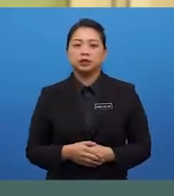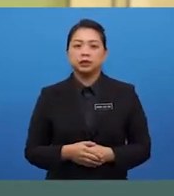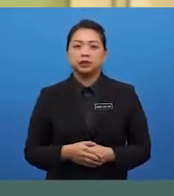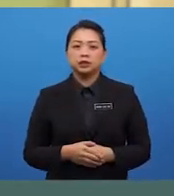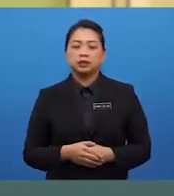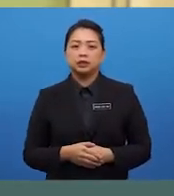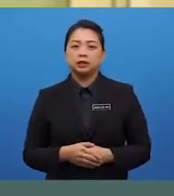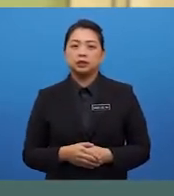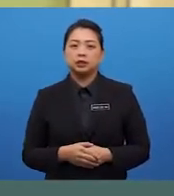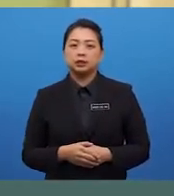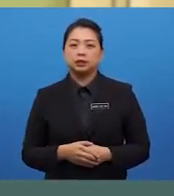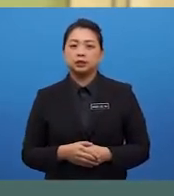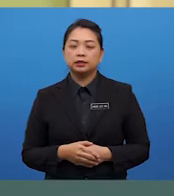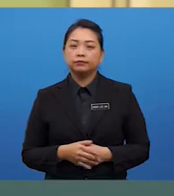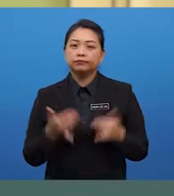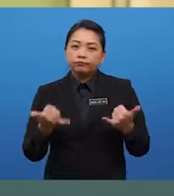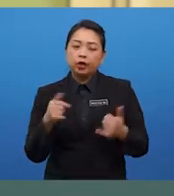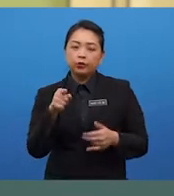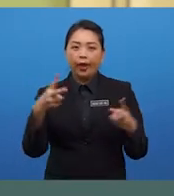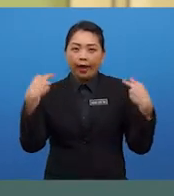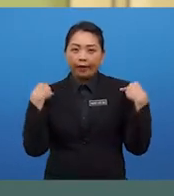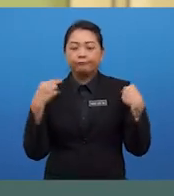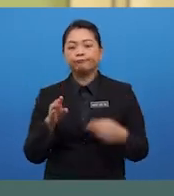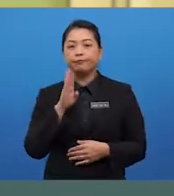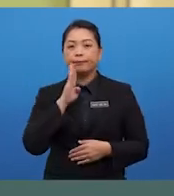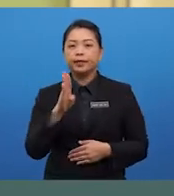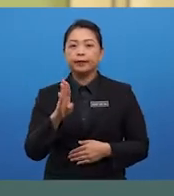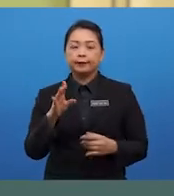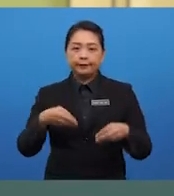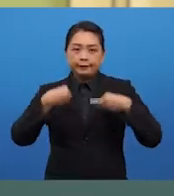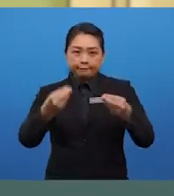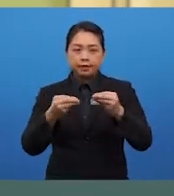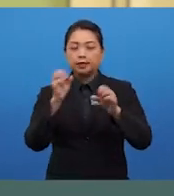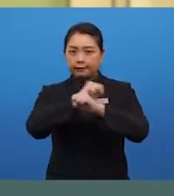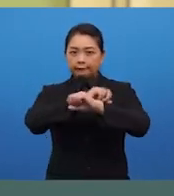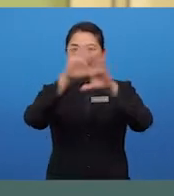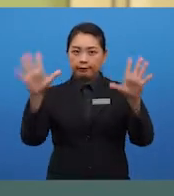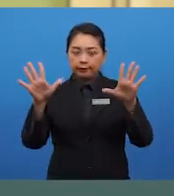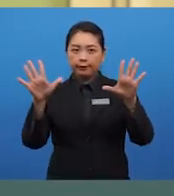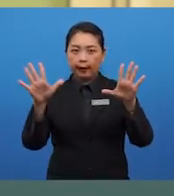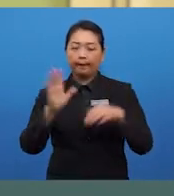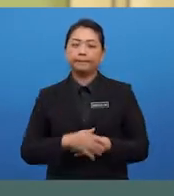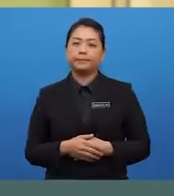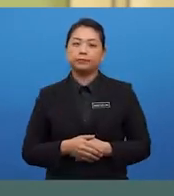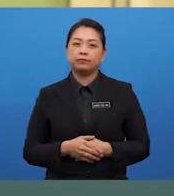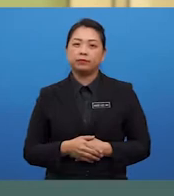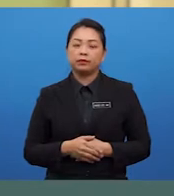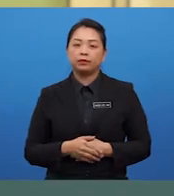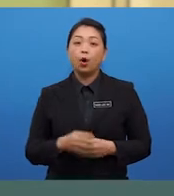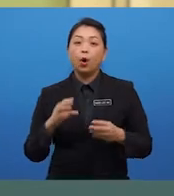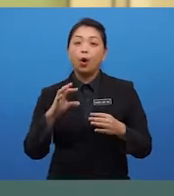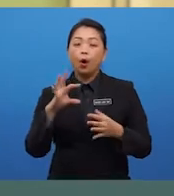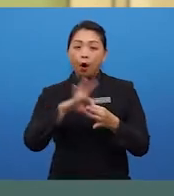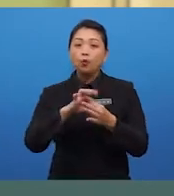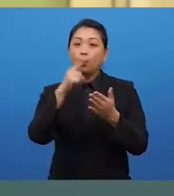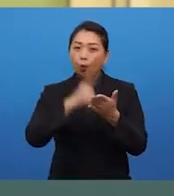So, now you have been given a clear description of what